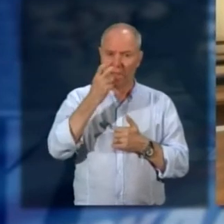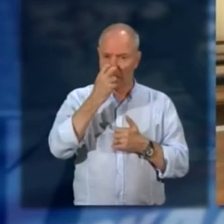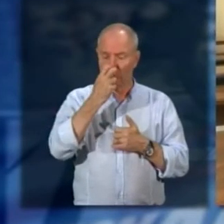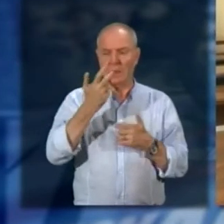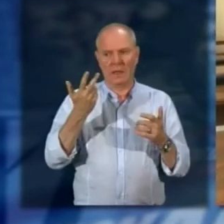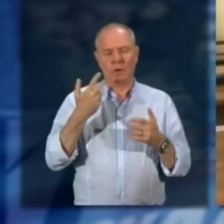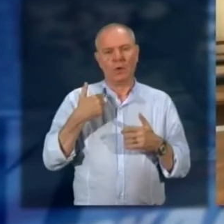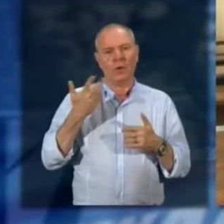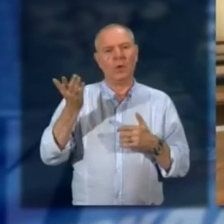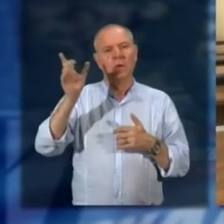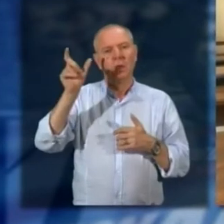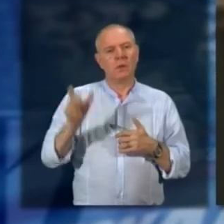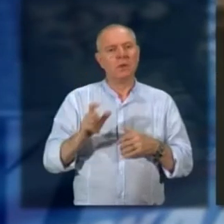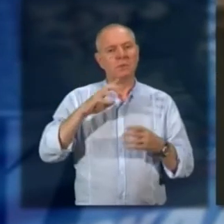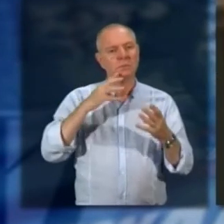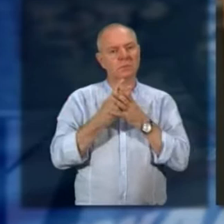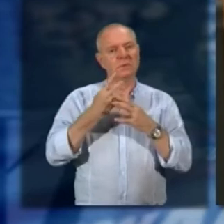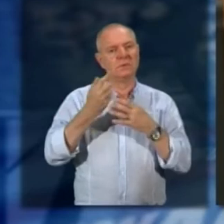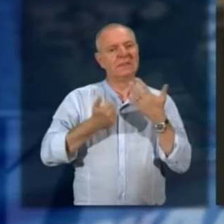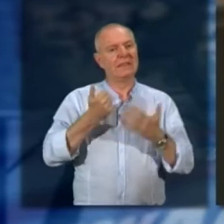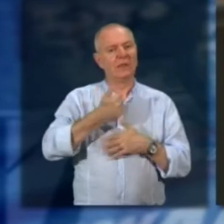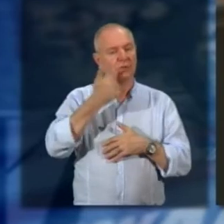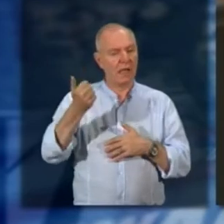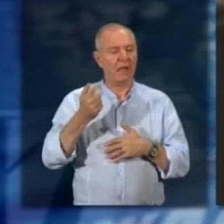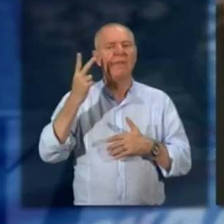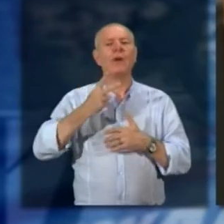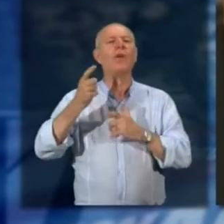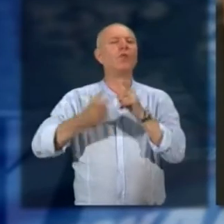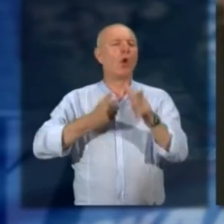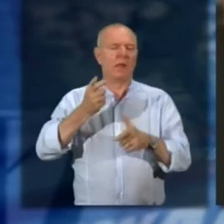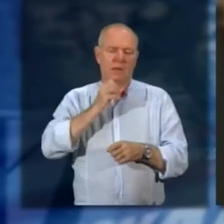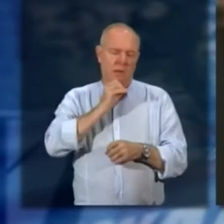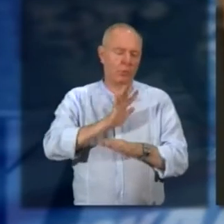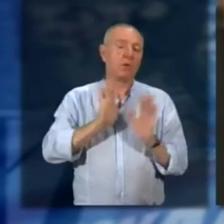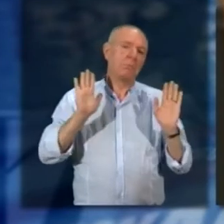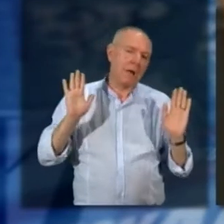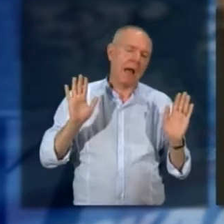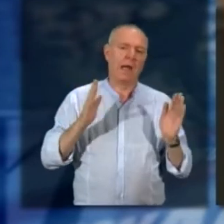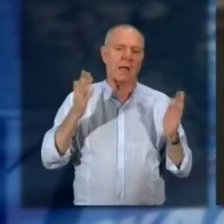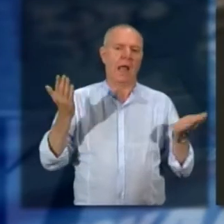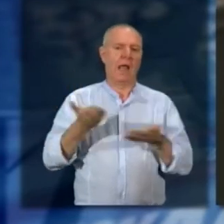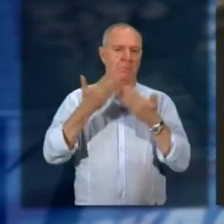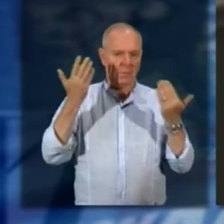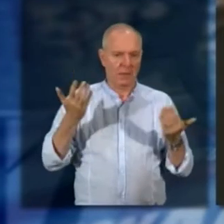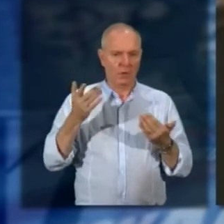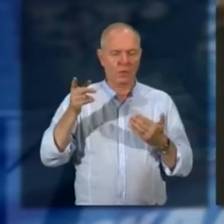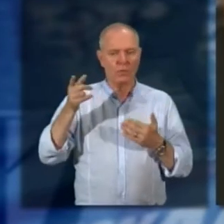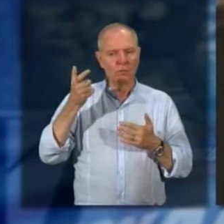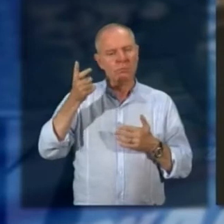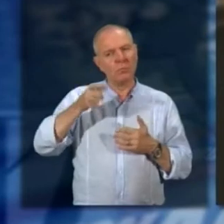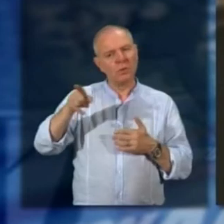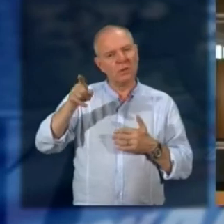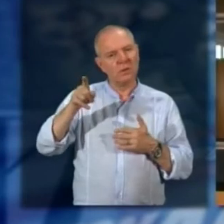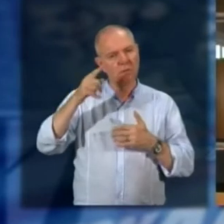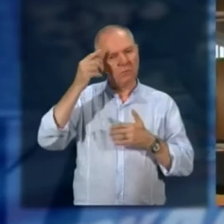Pipicelli. Questo fatto non si giustifica perché la violenza non può mai essere giustificata, ma si spiega e ciò ha portato a un significativo